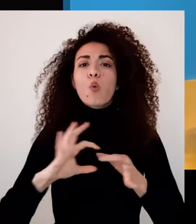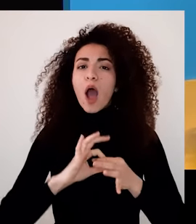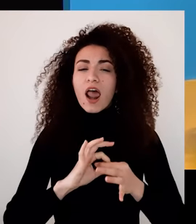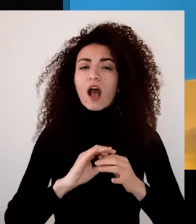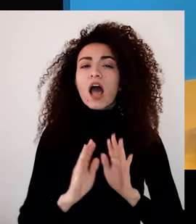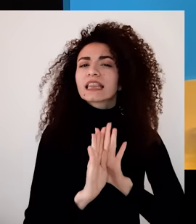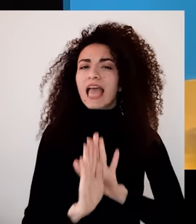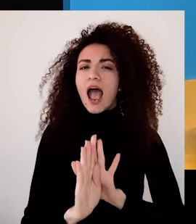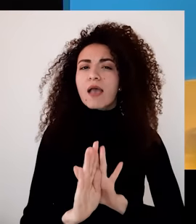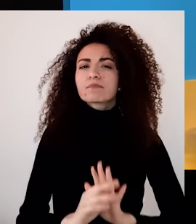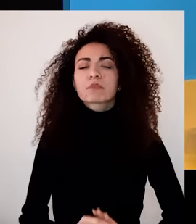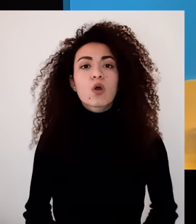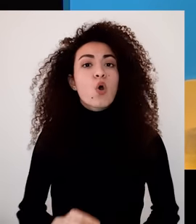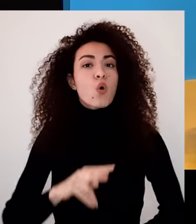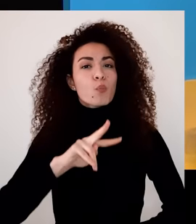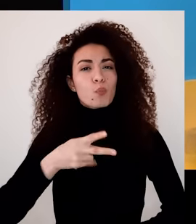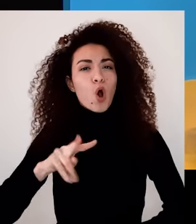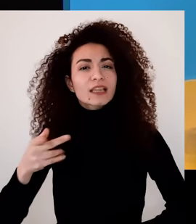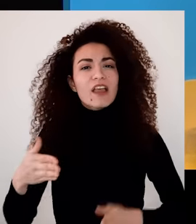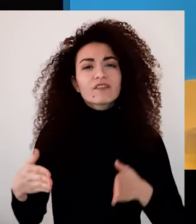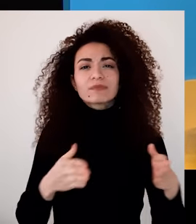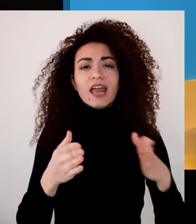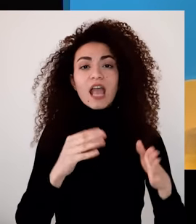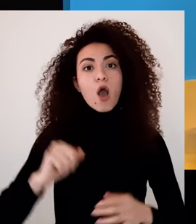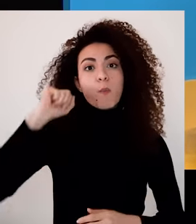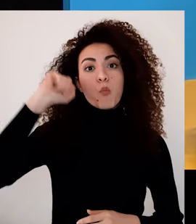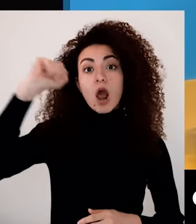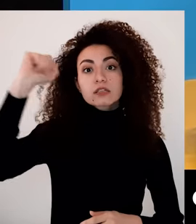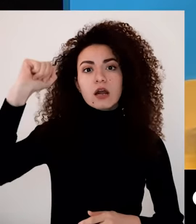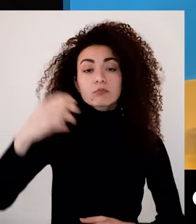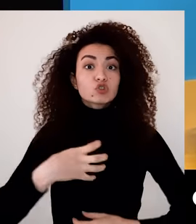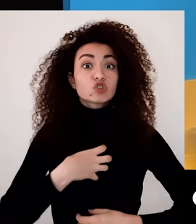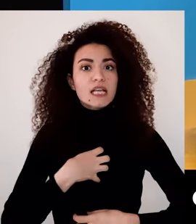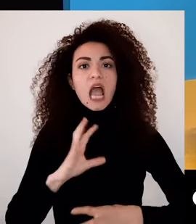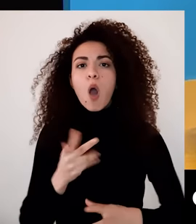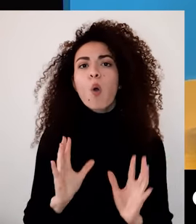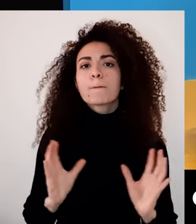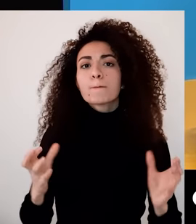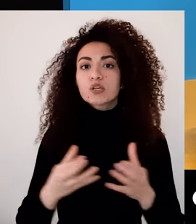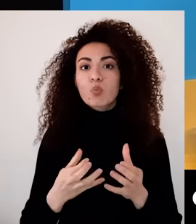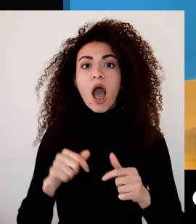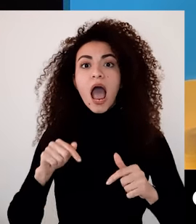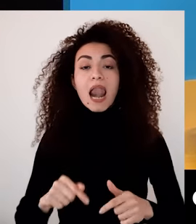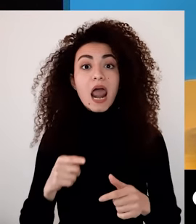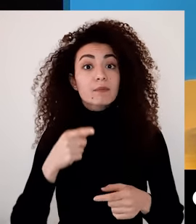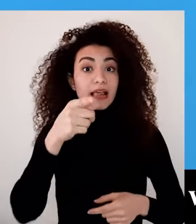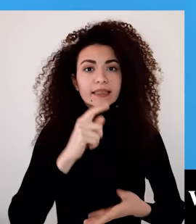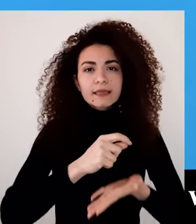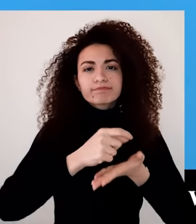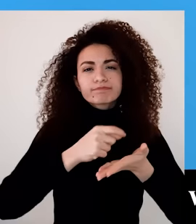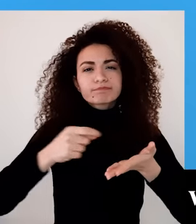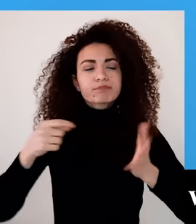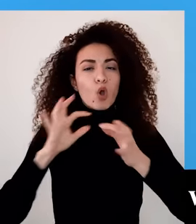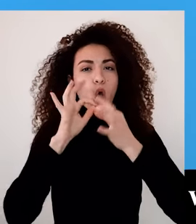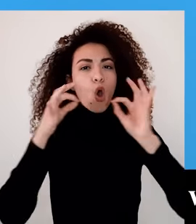العلاقات الدعمة وذات المعنى وبعد ما استعلضنا معاني ووسائل المناصرة في وجهها الشخصي والجماعي